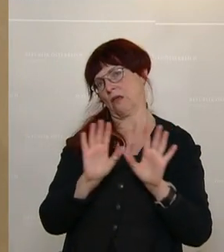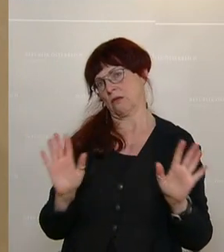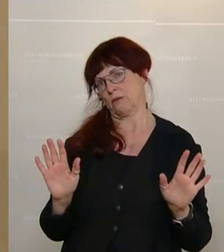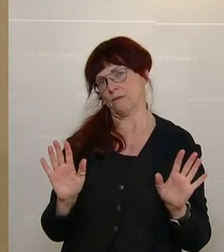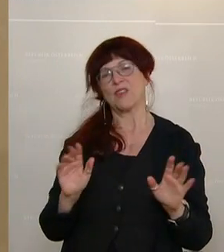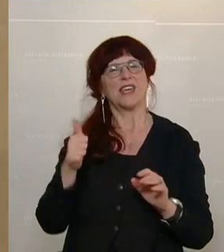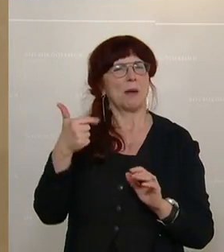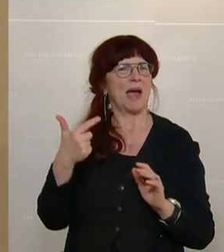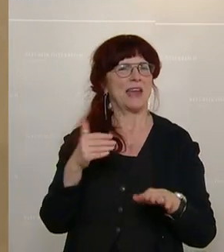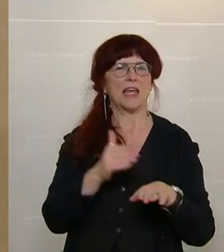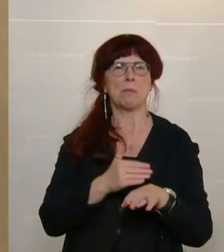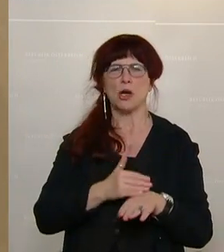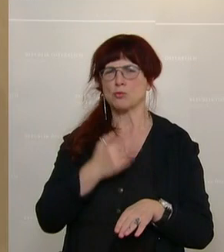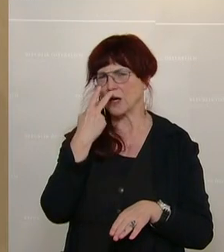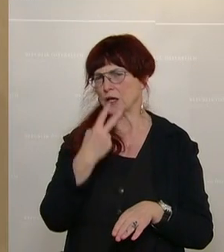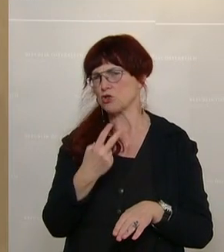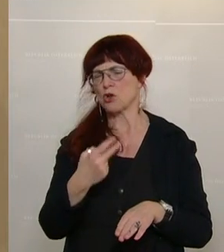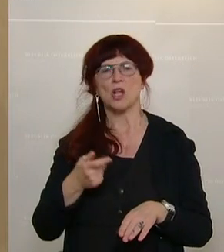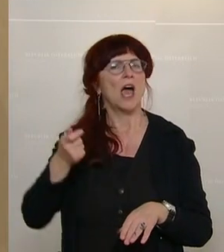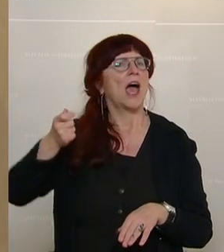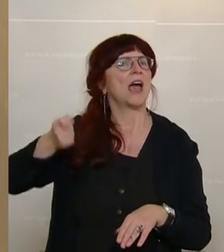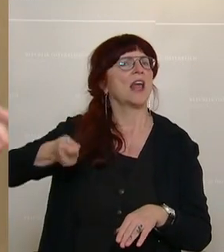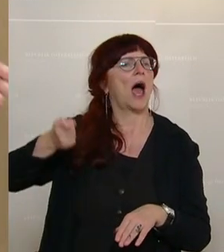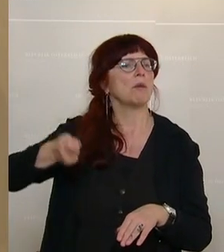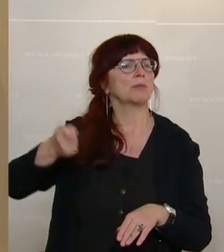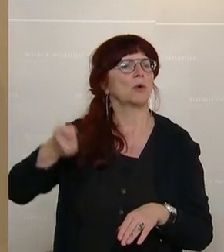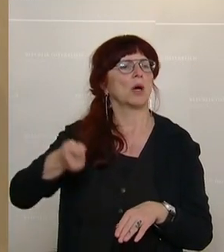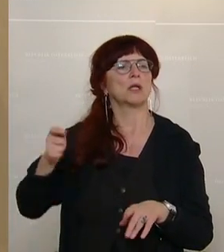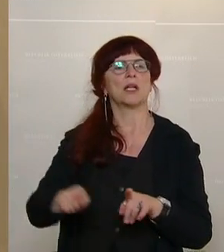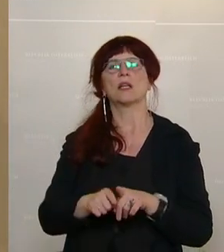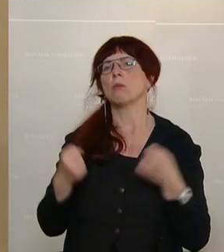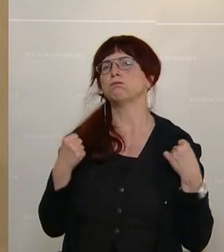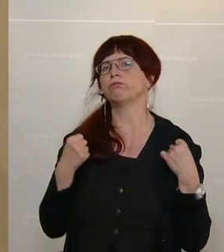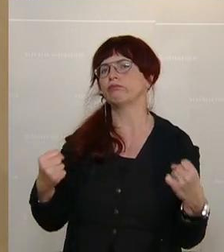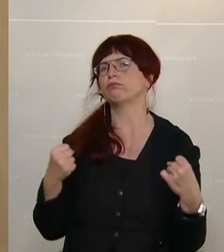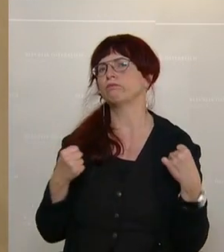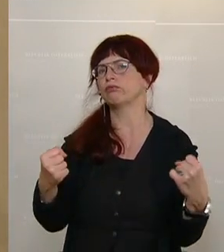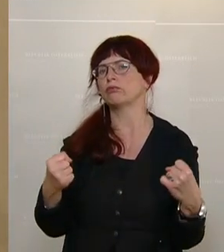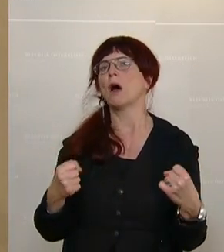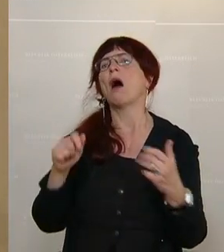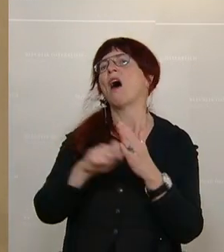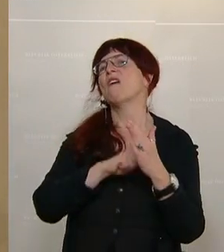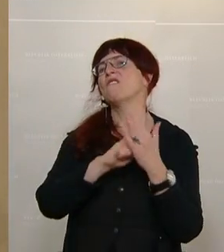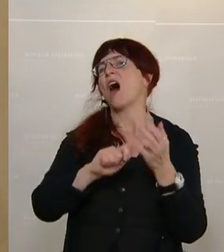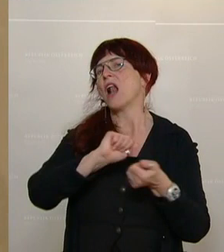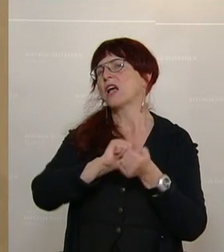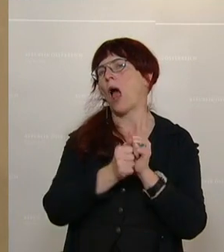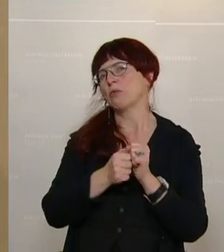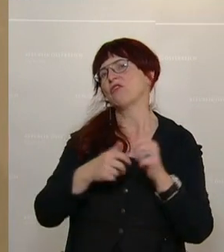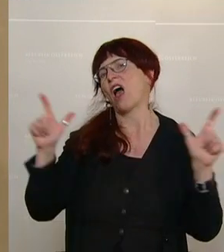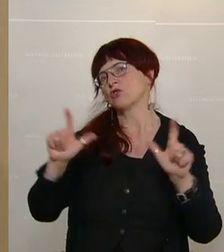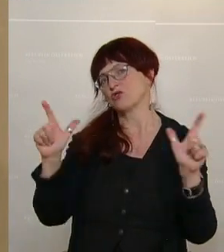mir ein paar Beispiele angeschaut aus den letzten Jahren. Ein Abgeordneter, der zu schnell zu einer Wahlkampfveranstaltung fährt, ist natürlich nicht von der Immunität